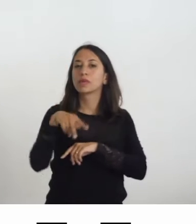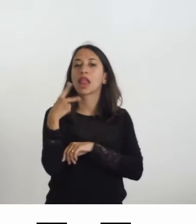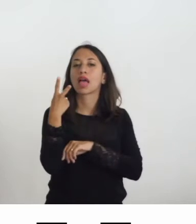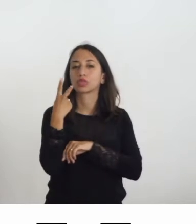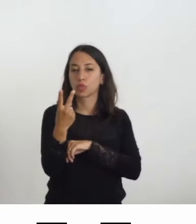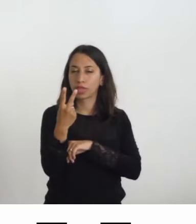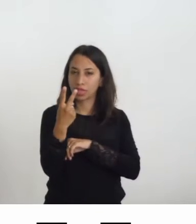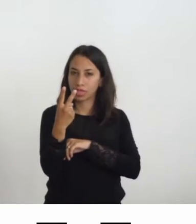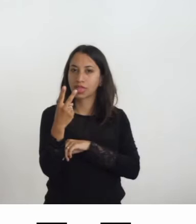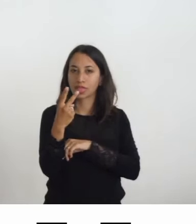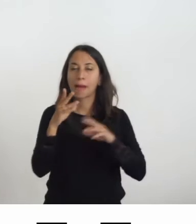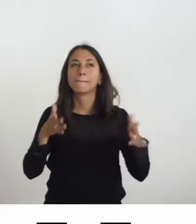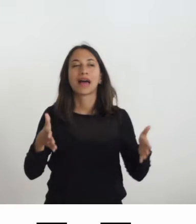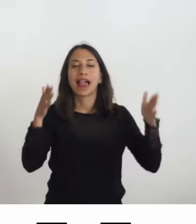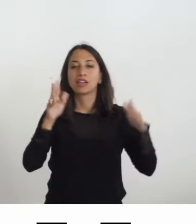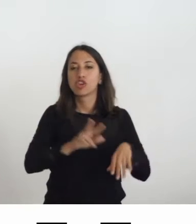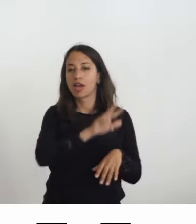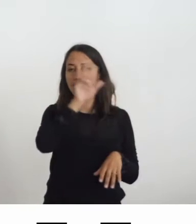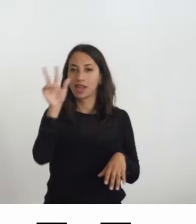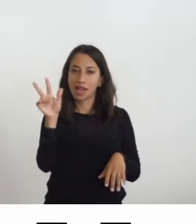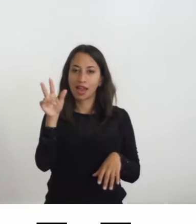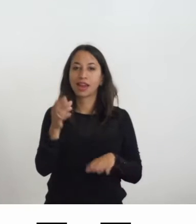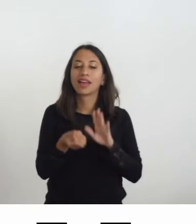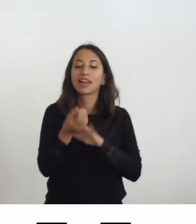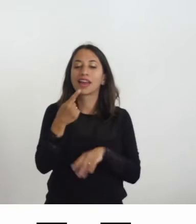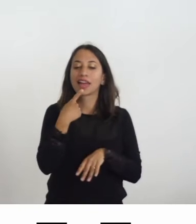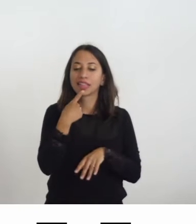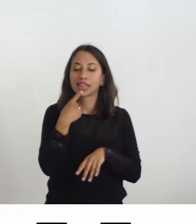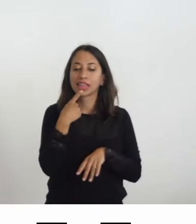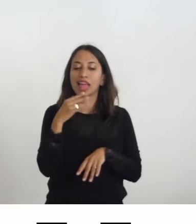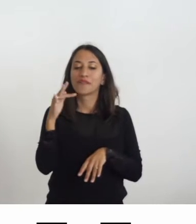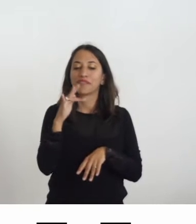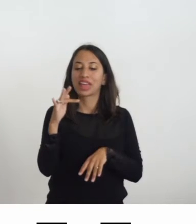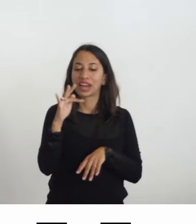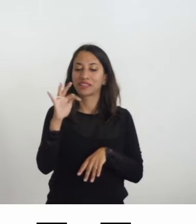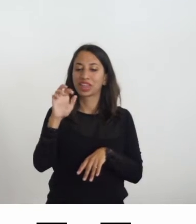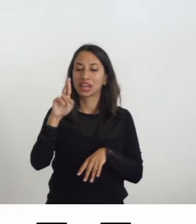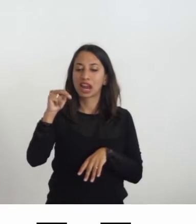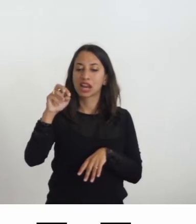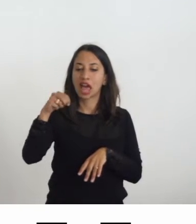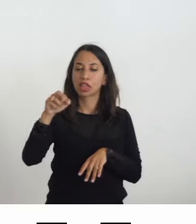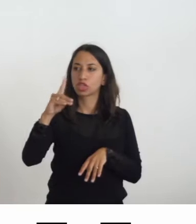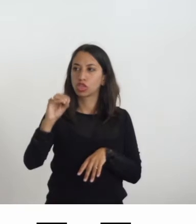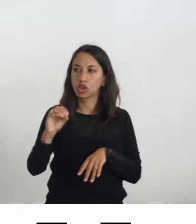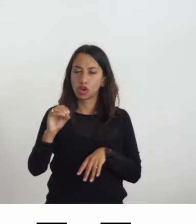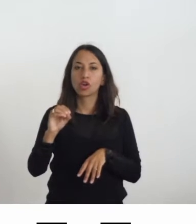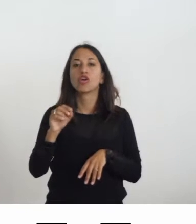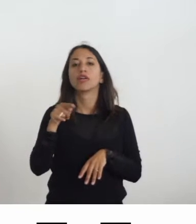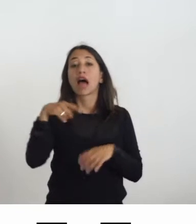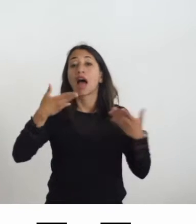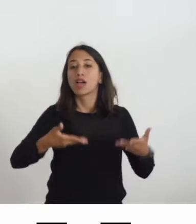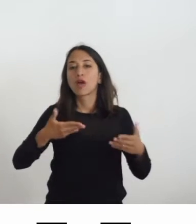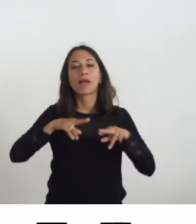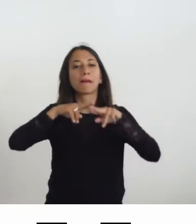a Palazzo Reale che aveva creato per un anno delle lunghe file di prenotazioni ed è in questo momento permanente